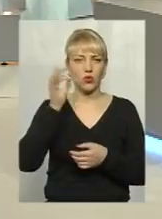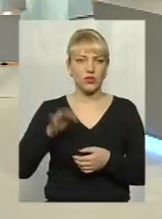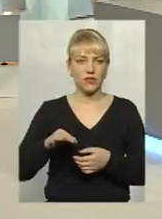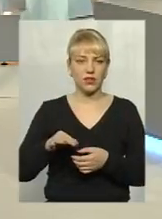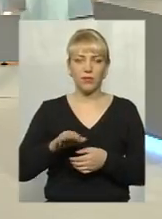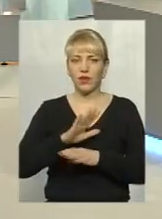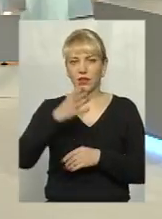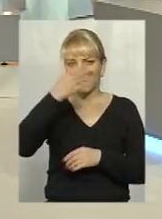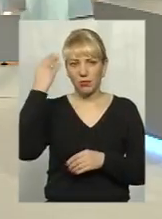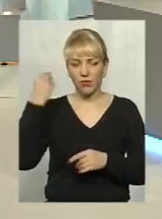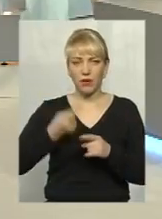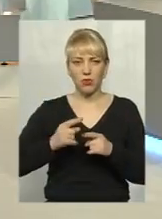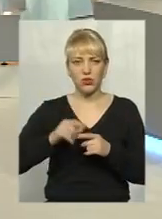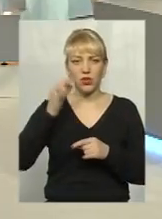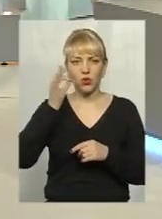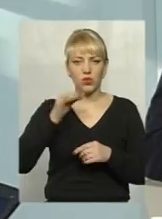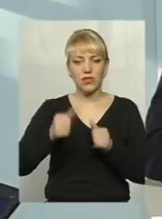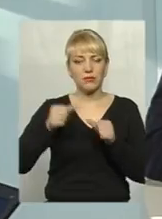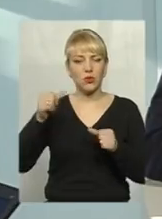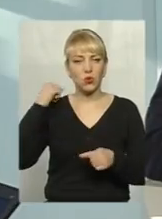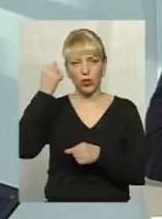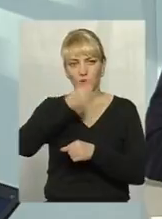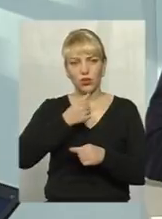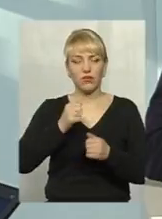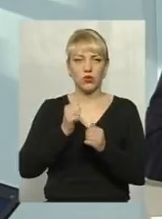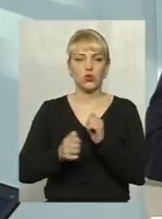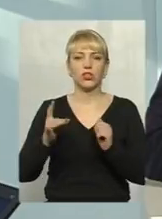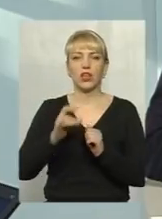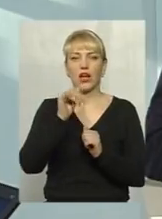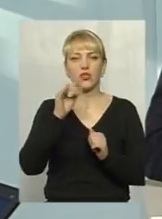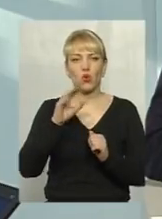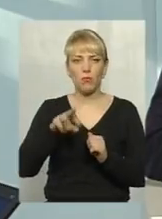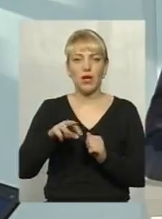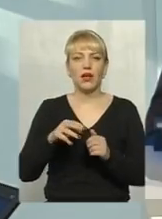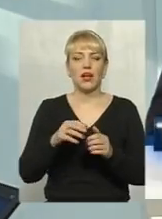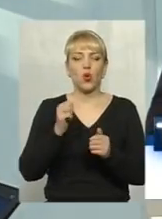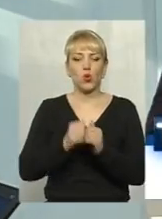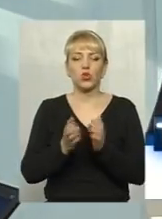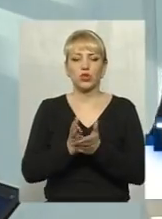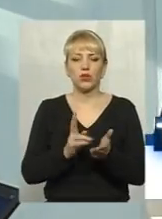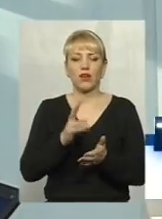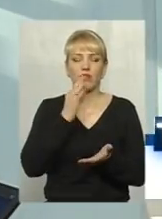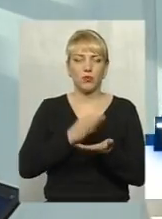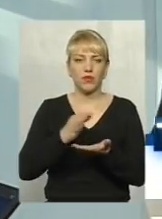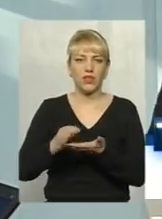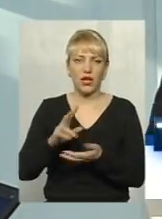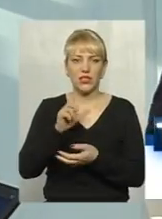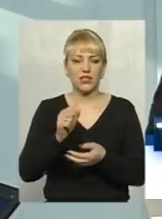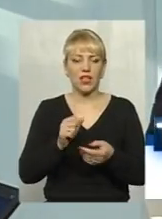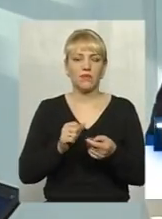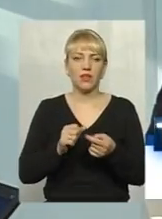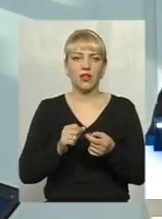Не забуваємо про цей досвід і з минулих років, тобто з кожним разом кожна служба, яка відбувається ту чи іншу ділянку роботи, вона